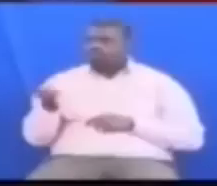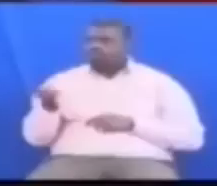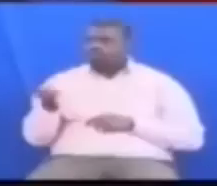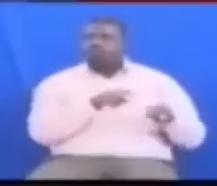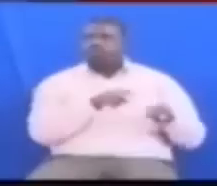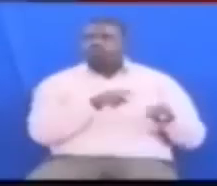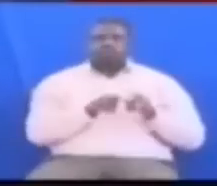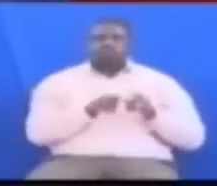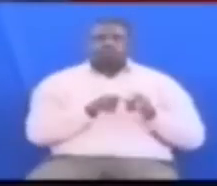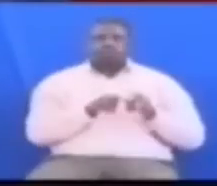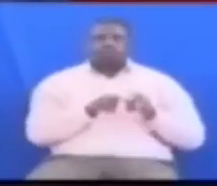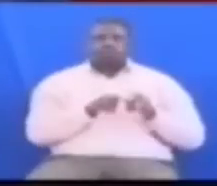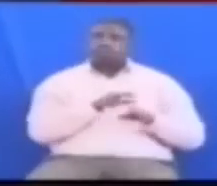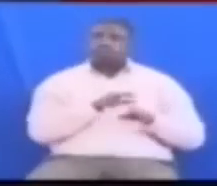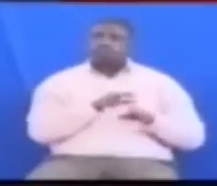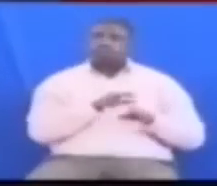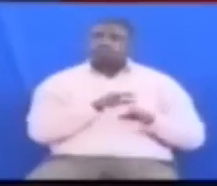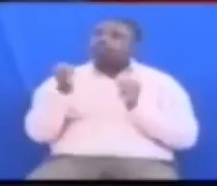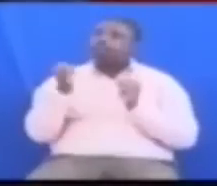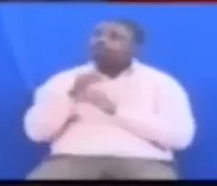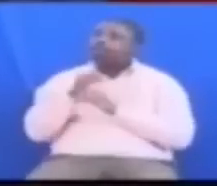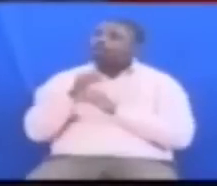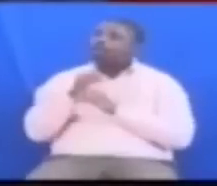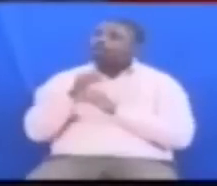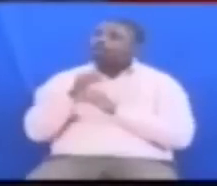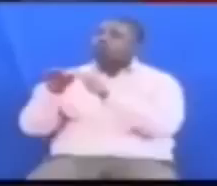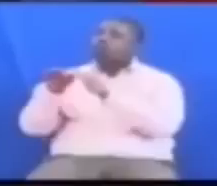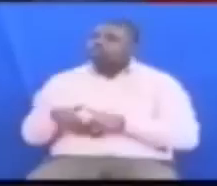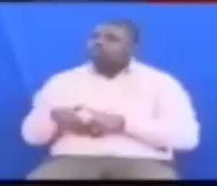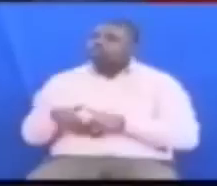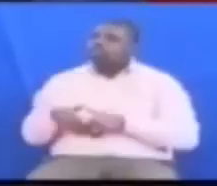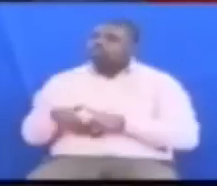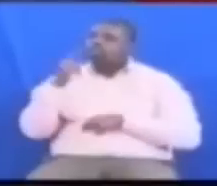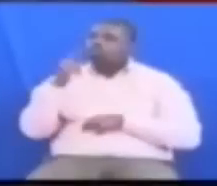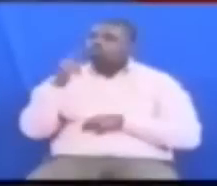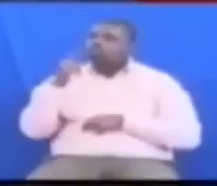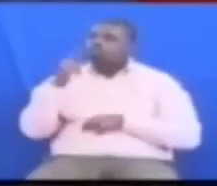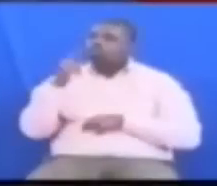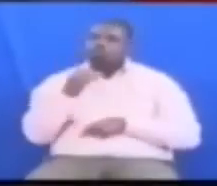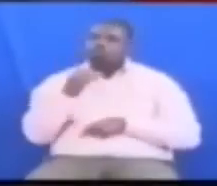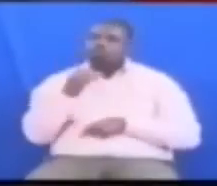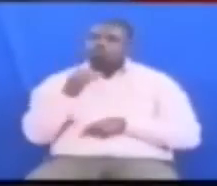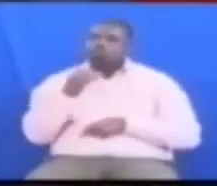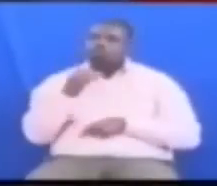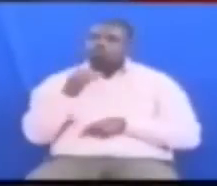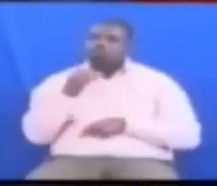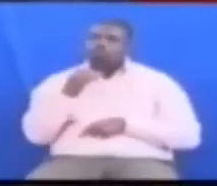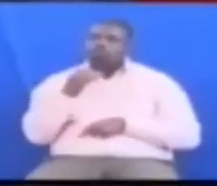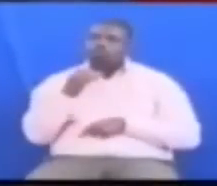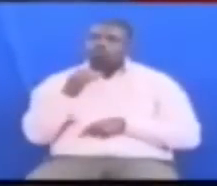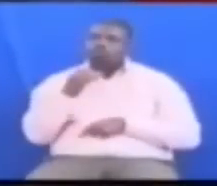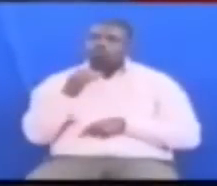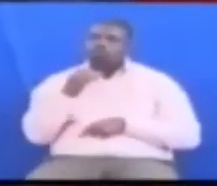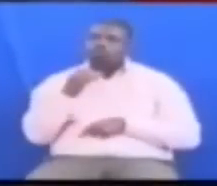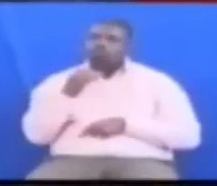Mweshimua mwenye kiti nipota mawamiko mengi kama mbunge Kwamba warizi wanapigia wagonjwa wanavwenda Kuingia hospitali pale Hei